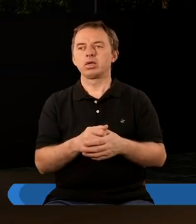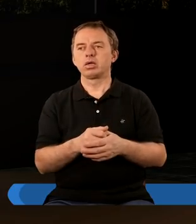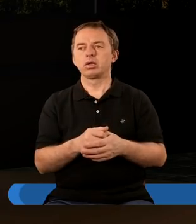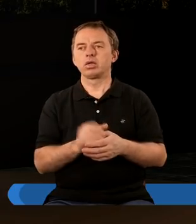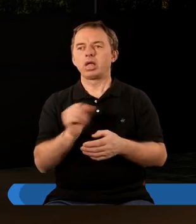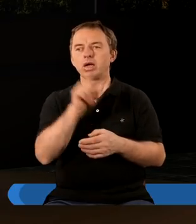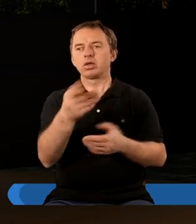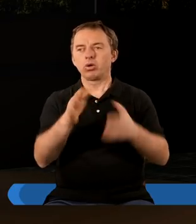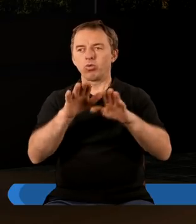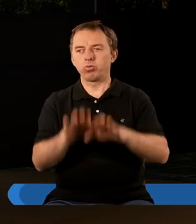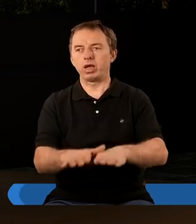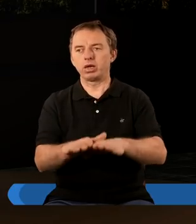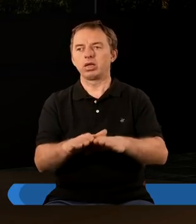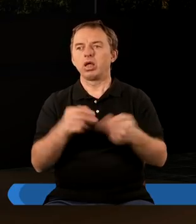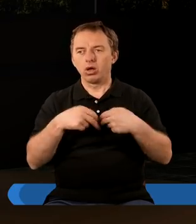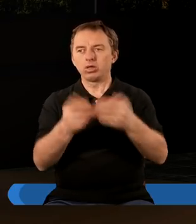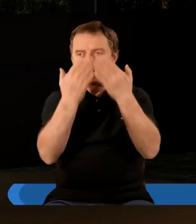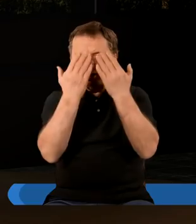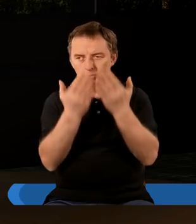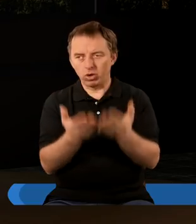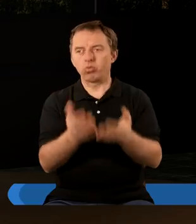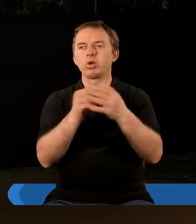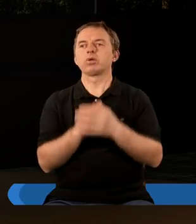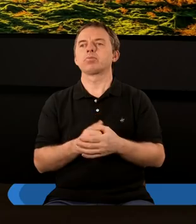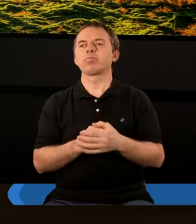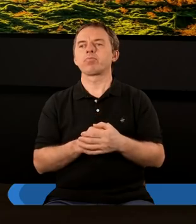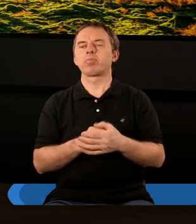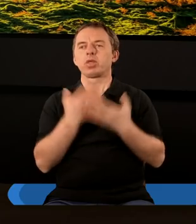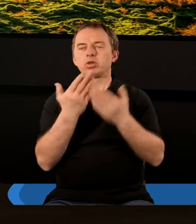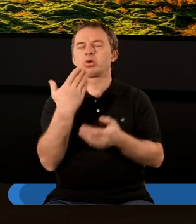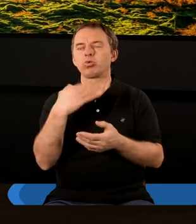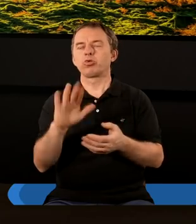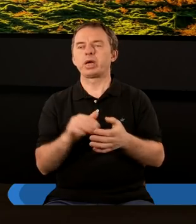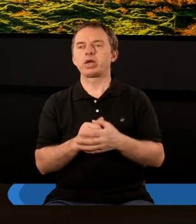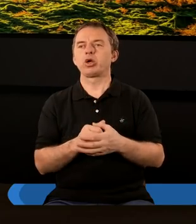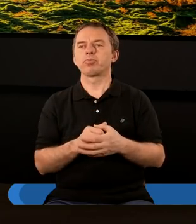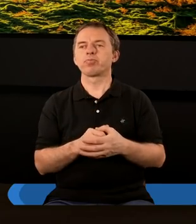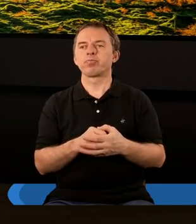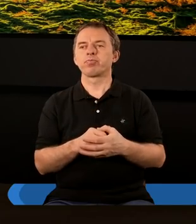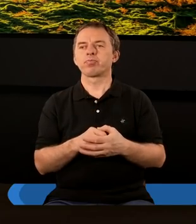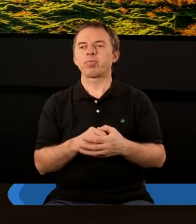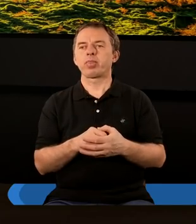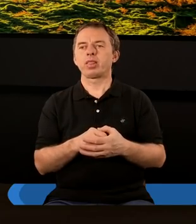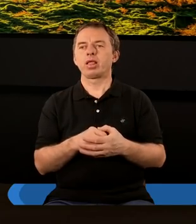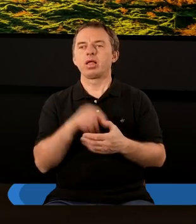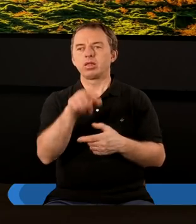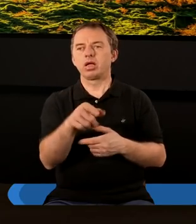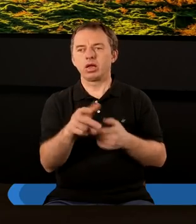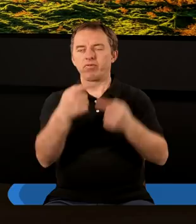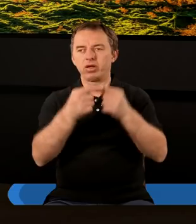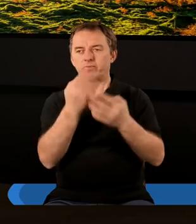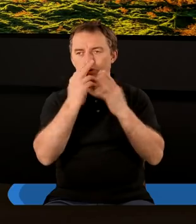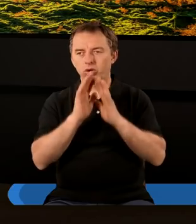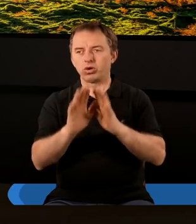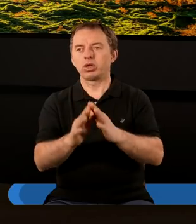Starcy zaś upadli i oddali pokłon. Dziękuję bardzo. Ten tekst właśnie pokazuje